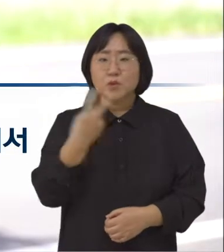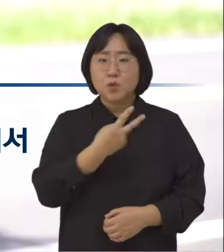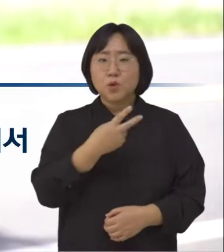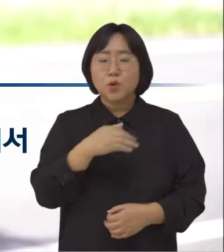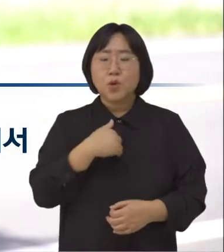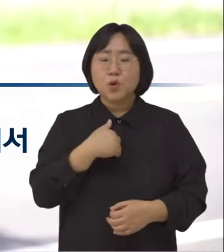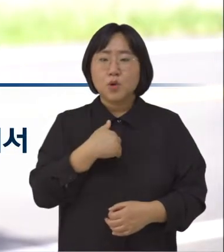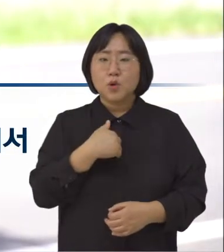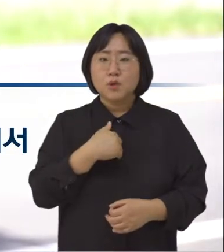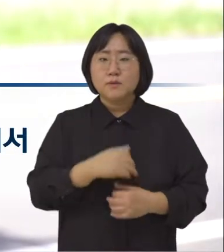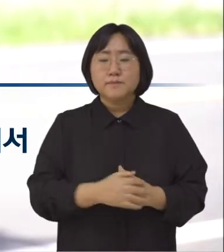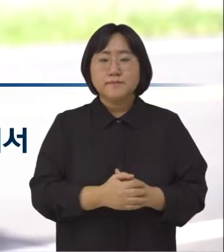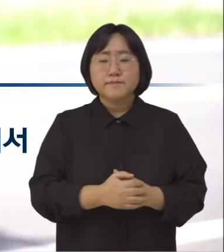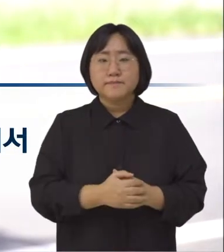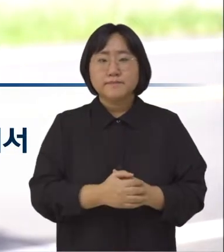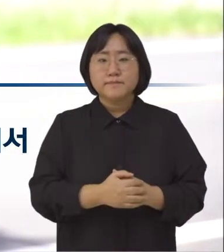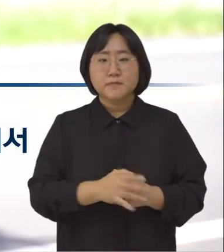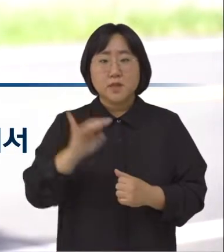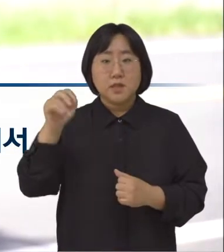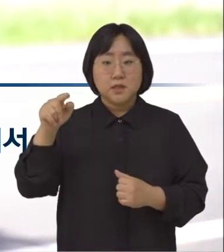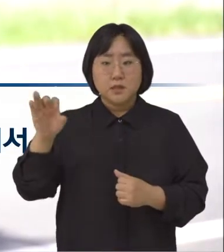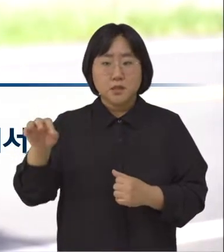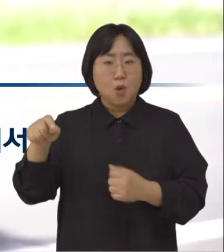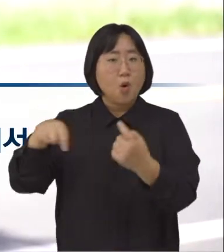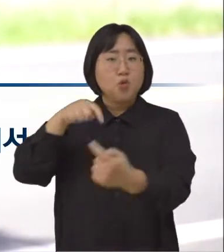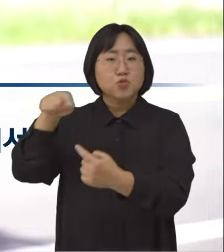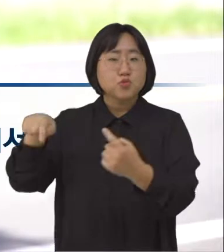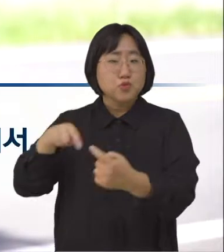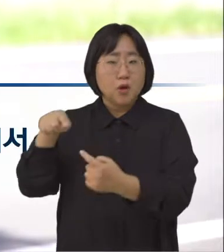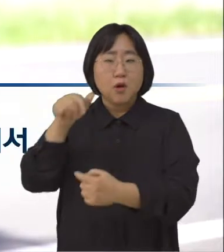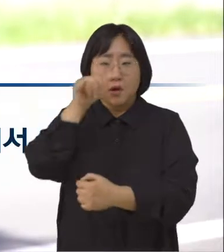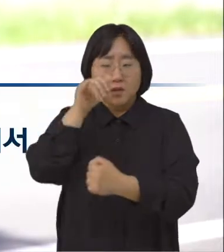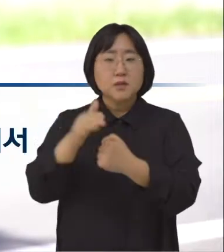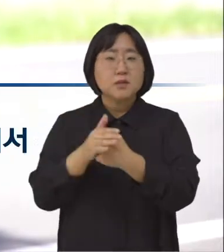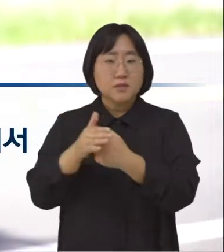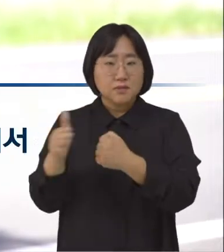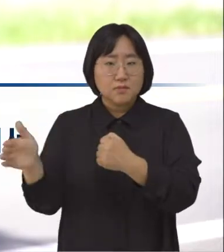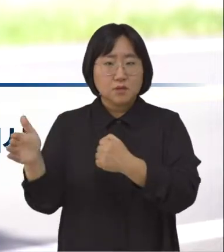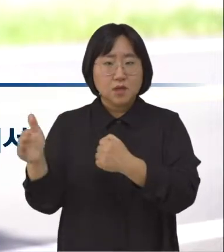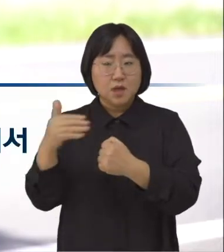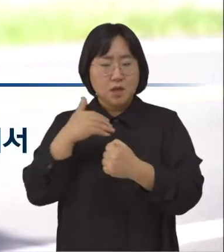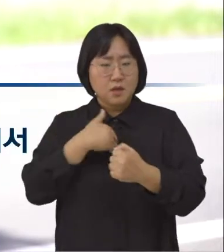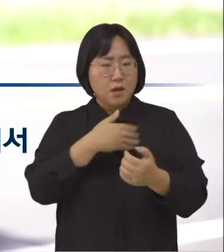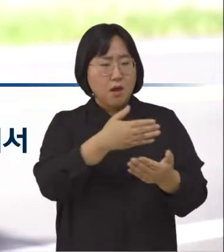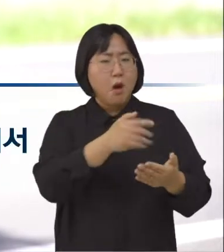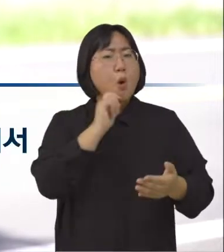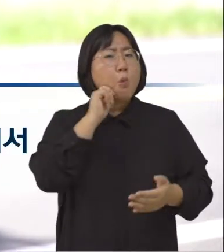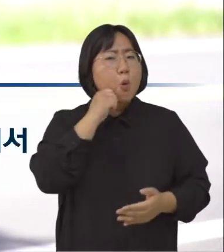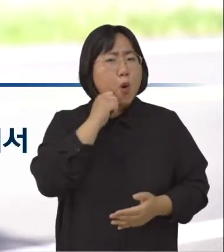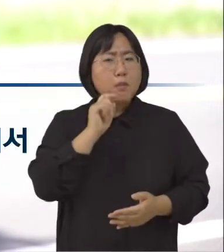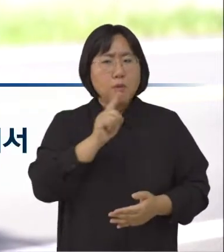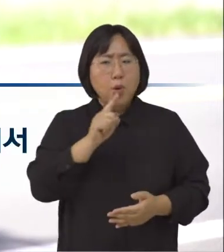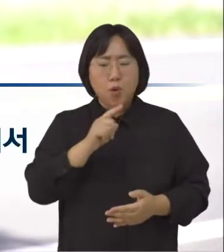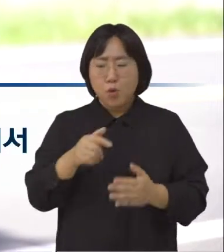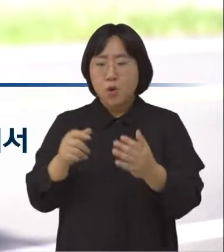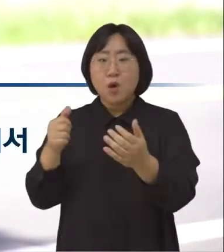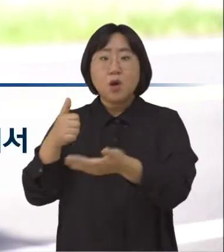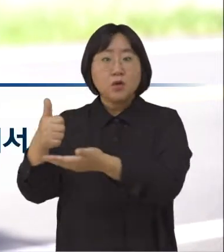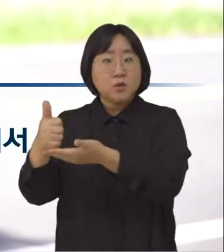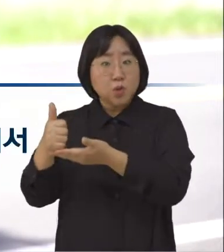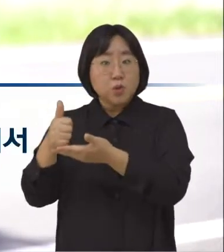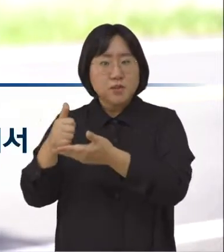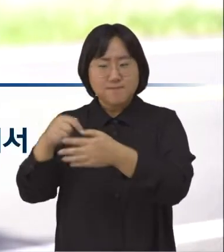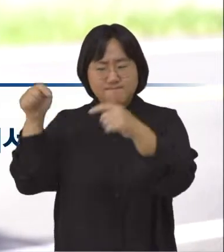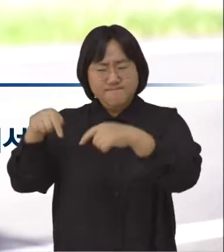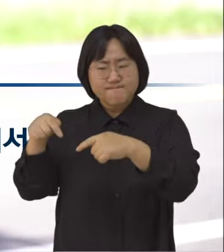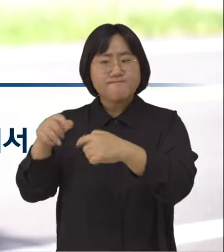인정에서는 자체 인정모를 운영하면서 농가가 하지 못하는 고객 응대라든가 그런